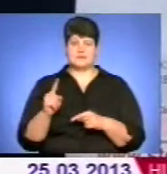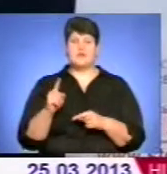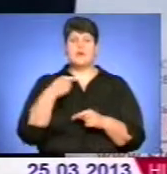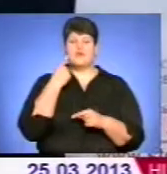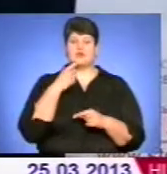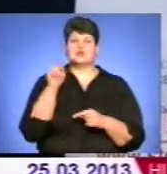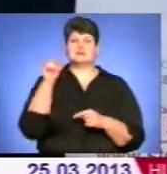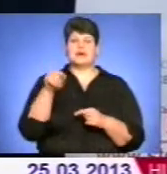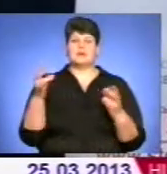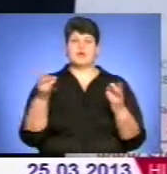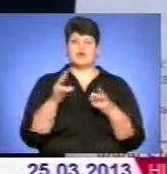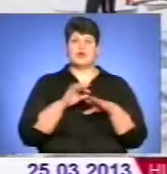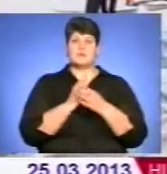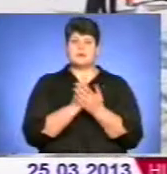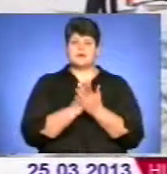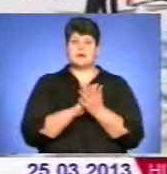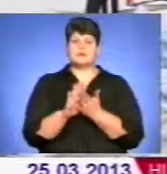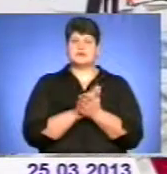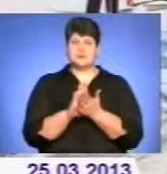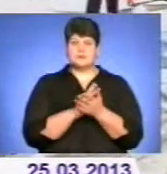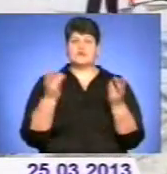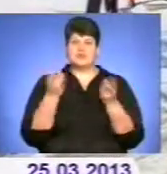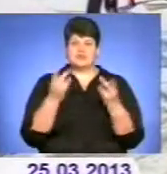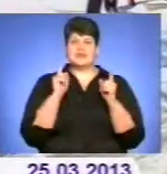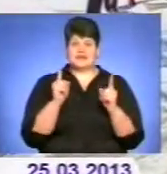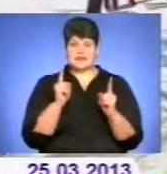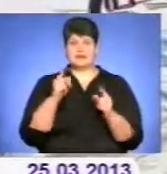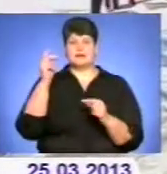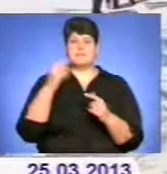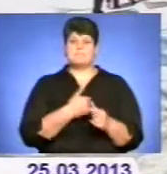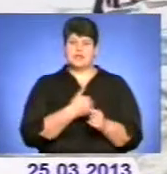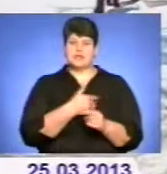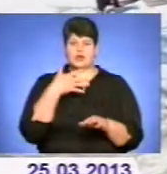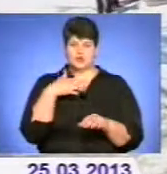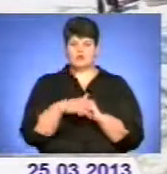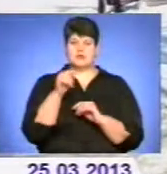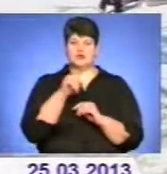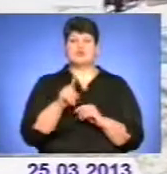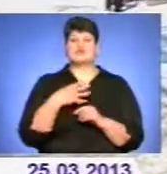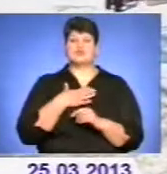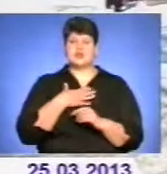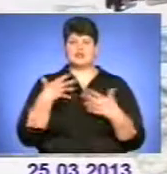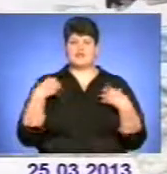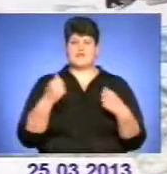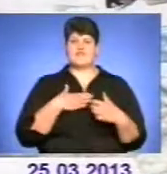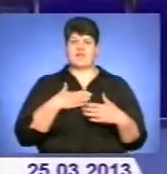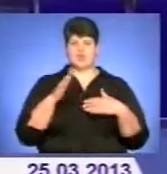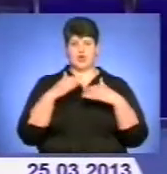пройти обстеження можна безкоштовно, потрібне тільки бажання і розуміння того, що наше здоров'я у наших руках.